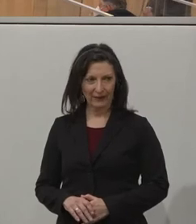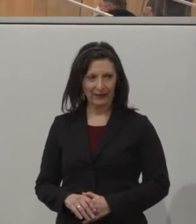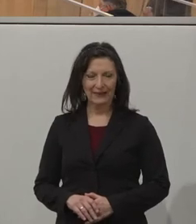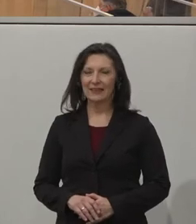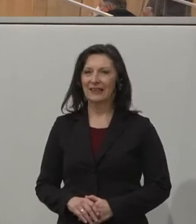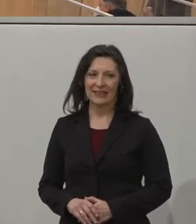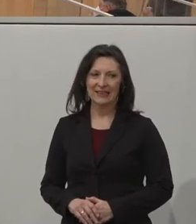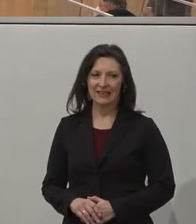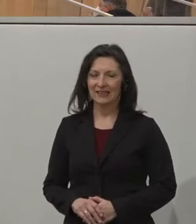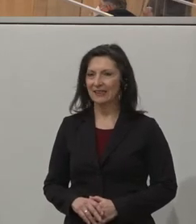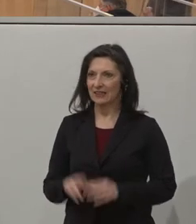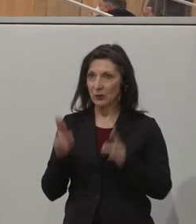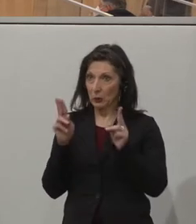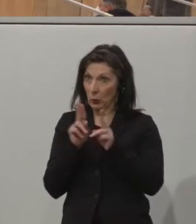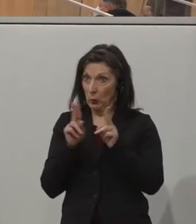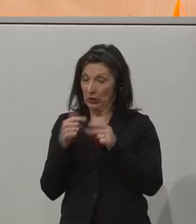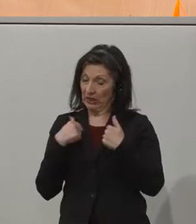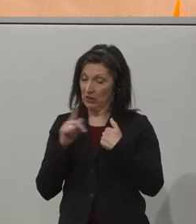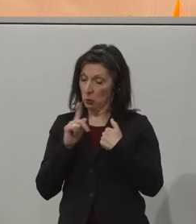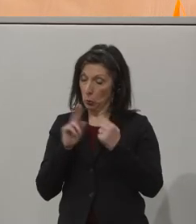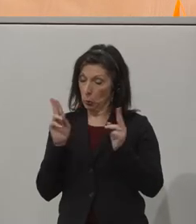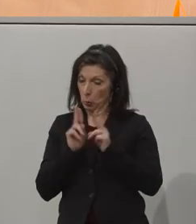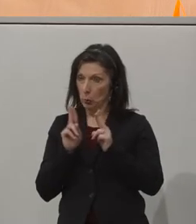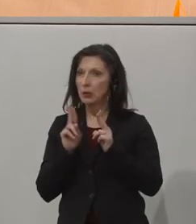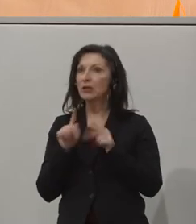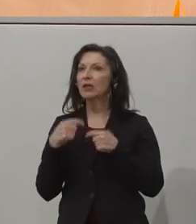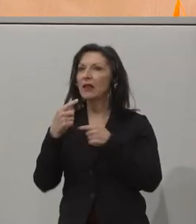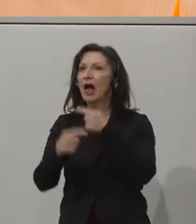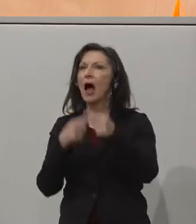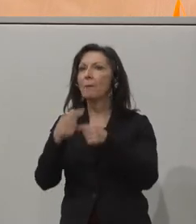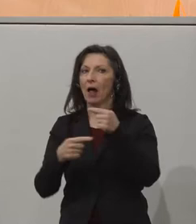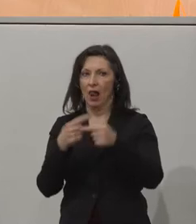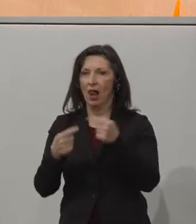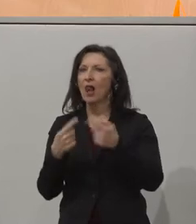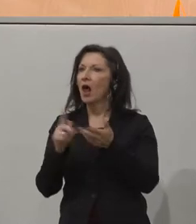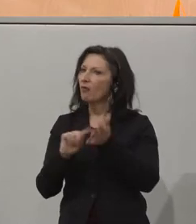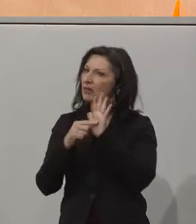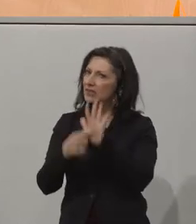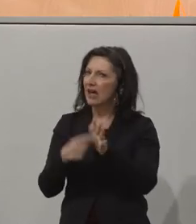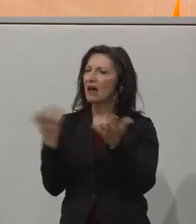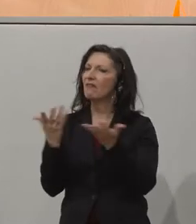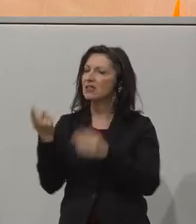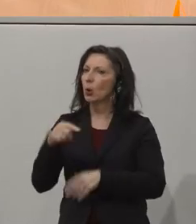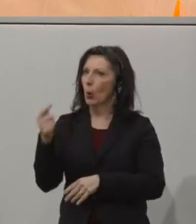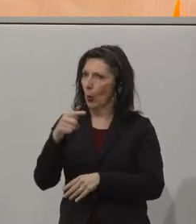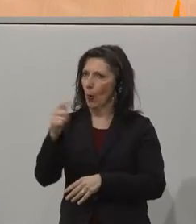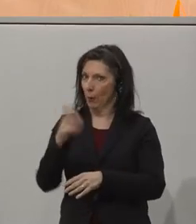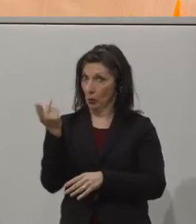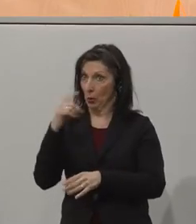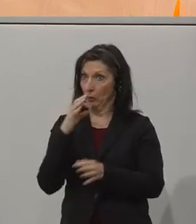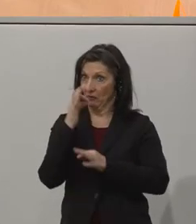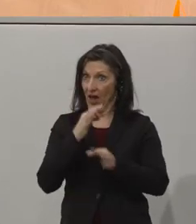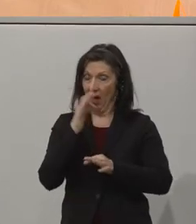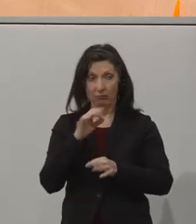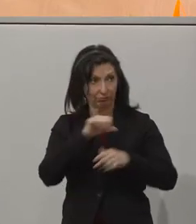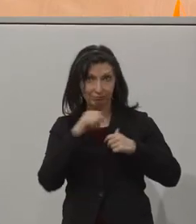Ich übernehme nur ganz kurz das Pult, den weiteren Ablauf der Fragerunde auch zu präsentieren und zu erklären. Herzlichen Dank für die Einblicke